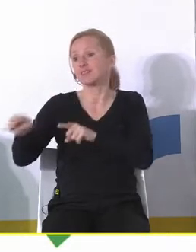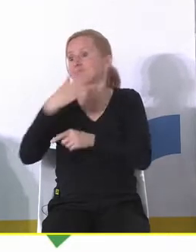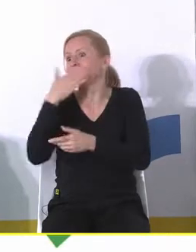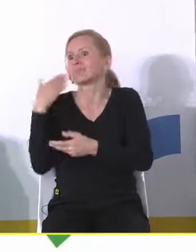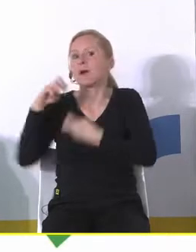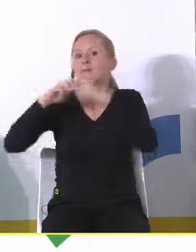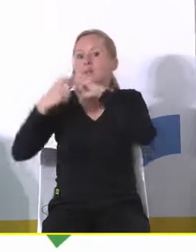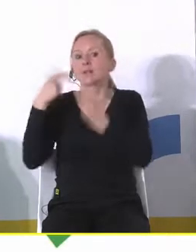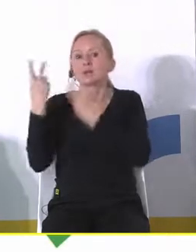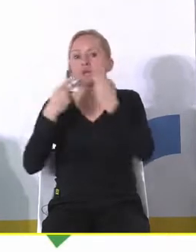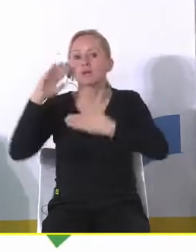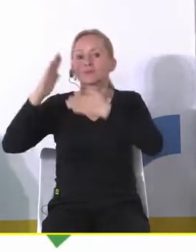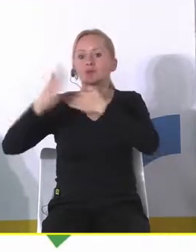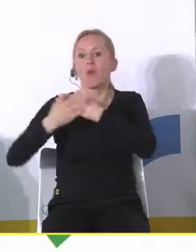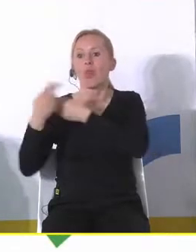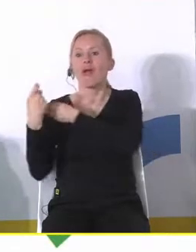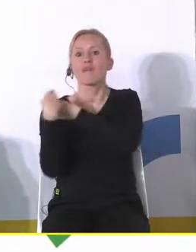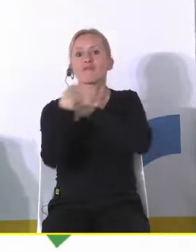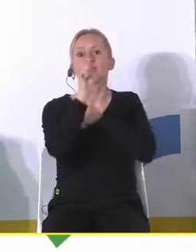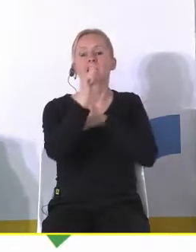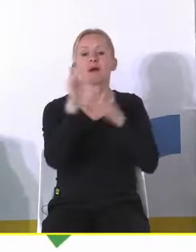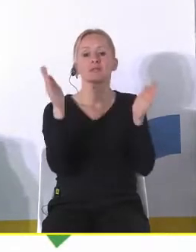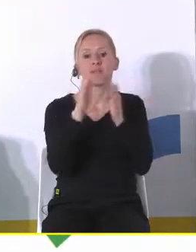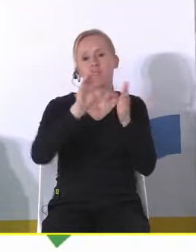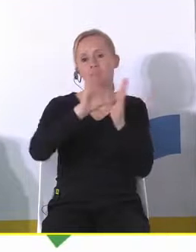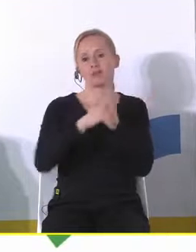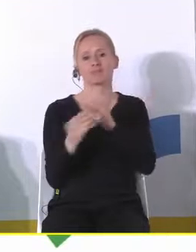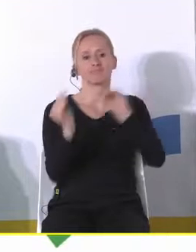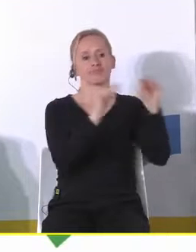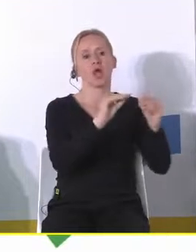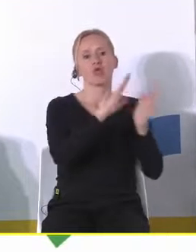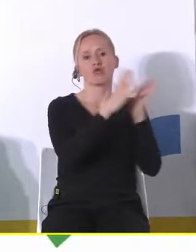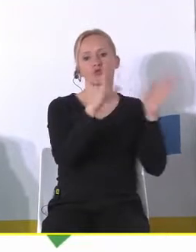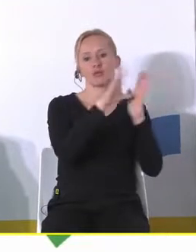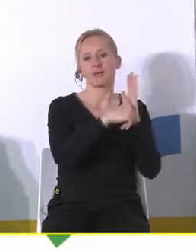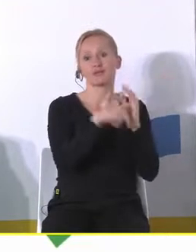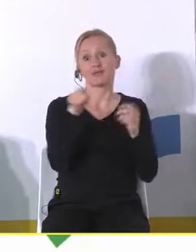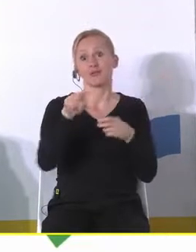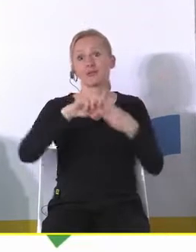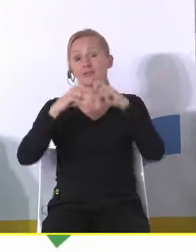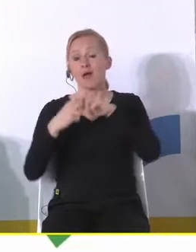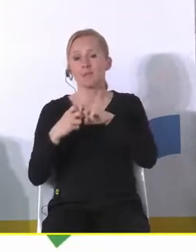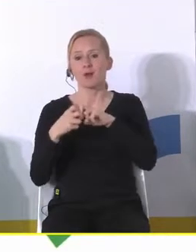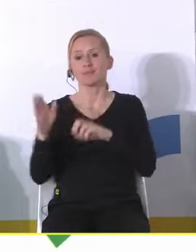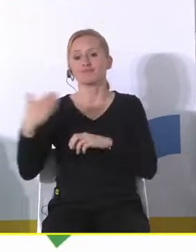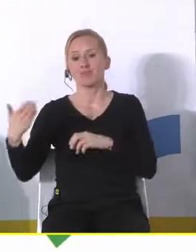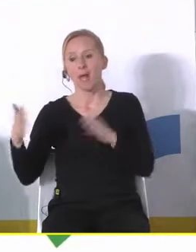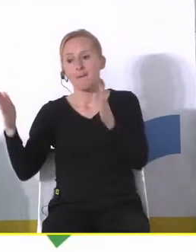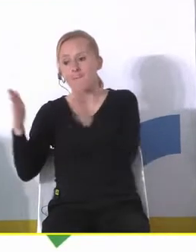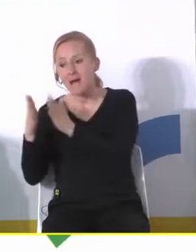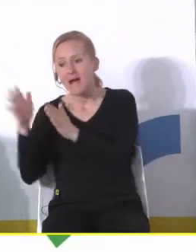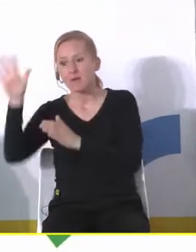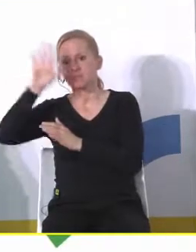znaleźć tych żon bo one wyjechały z tego małego miasteczka więc mówię to dlatego że myślę że od strony właśnie mniejszych